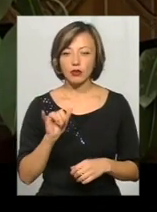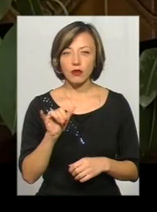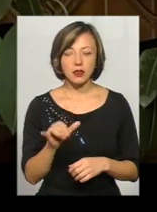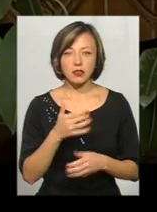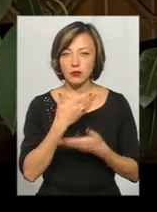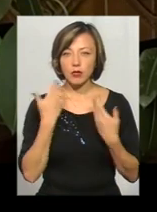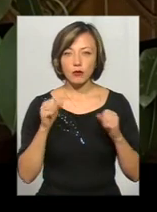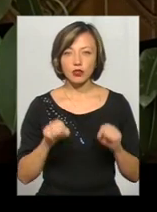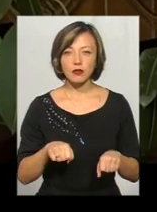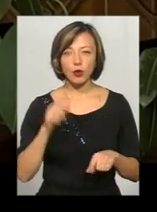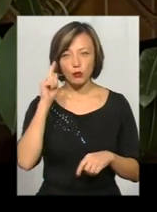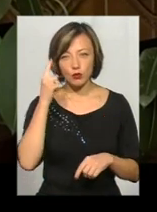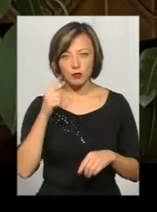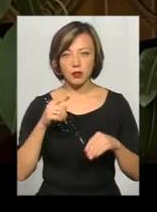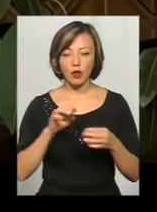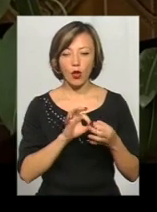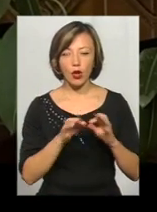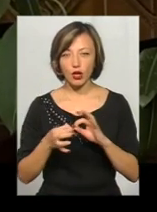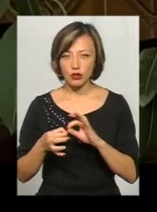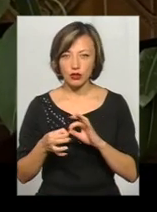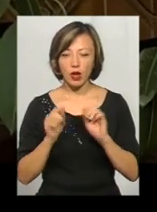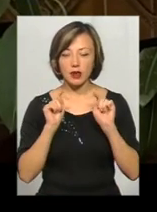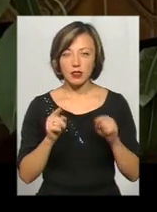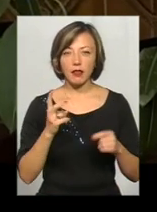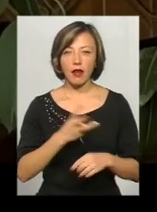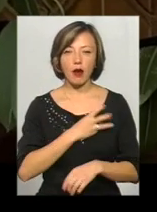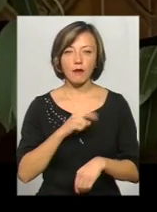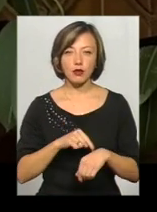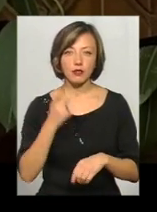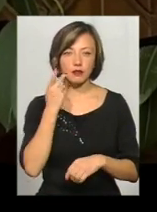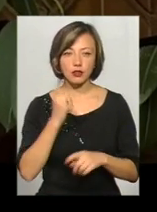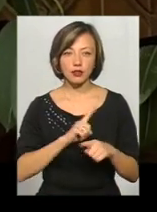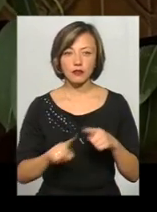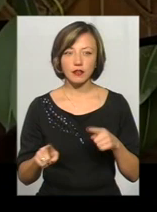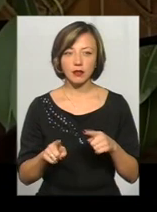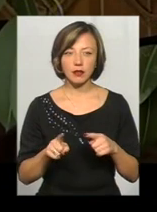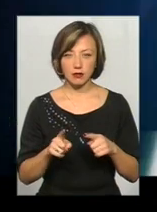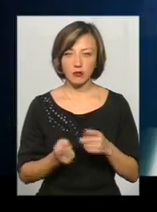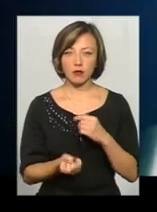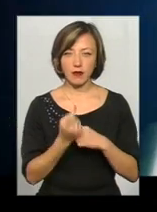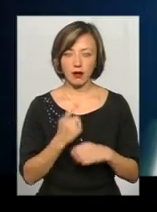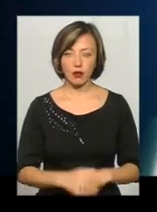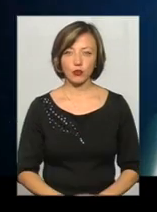буде можливості це все обдумати логічно. Тут акцент на емоції. Емоції завжди дуже швидко включаються.